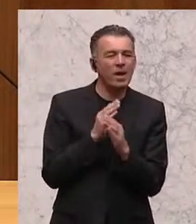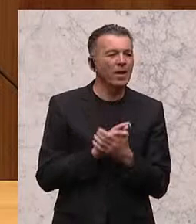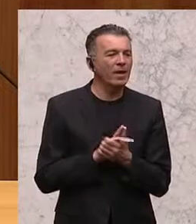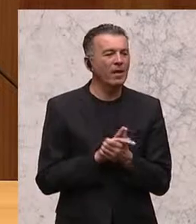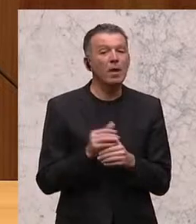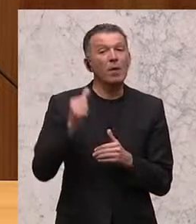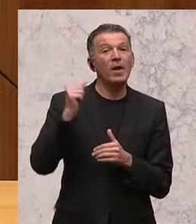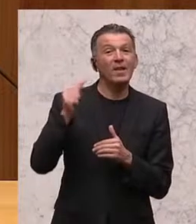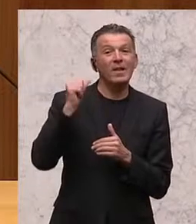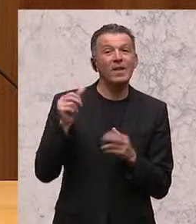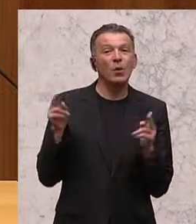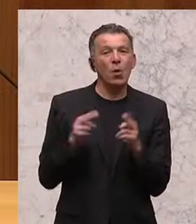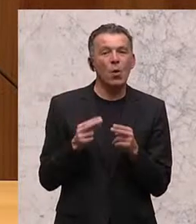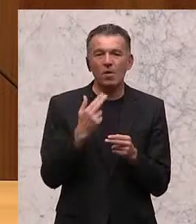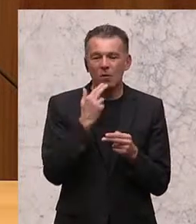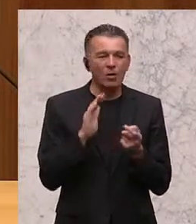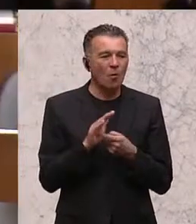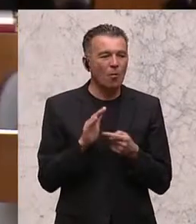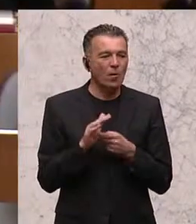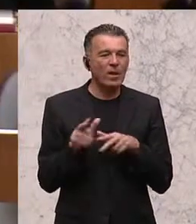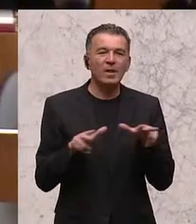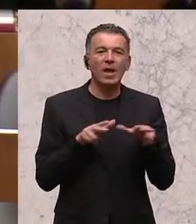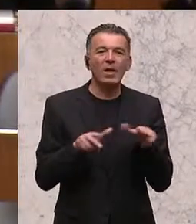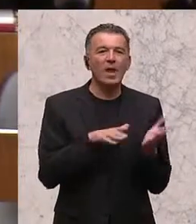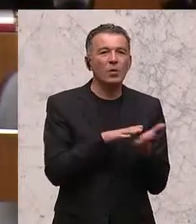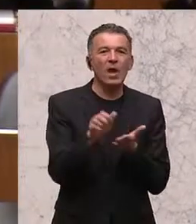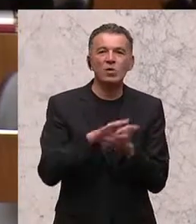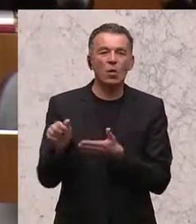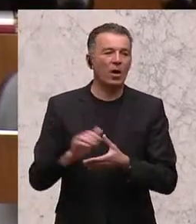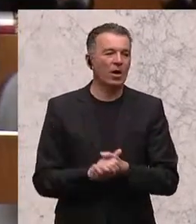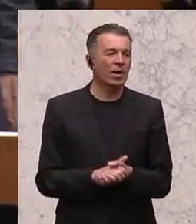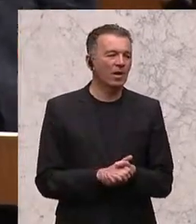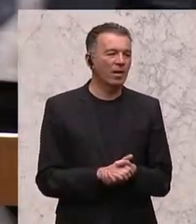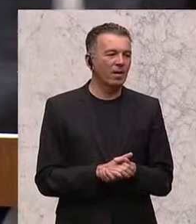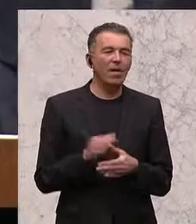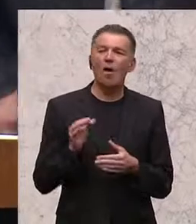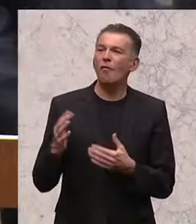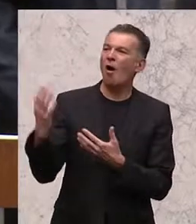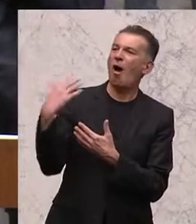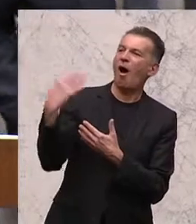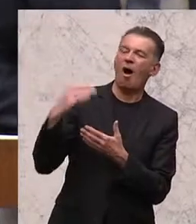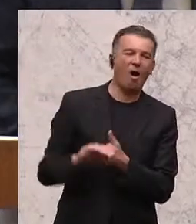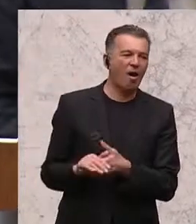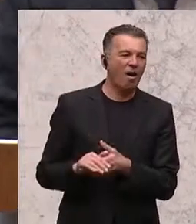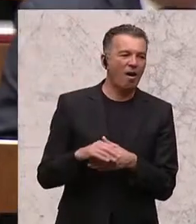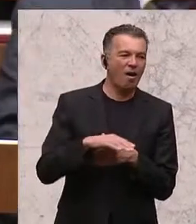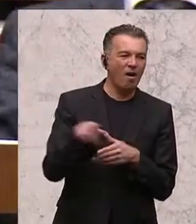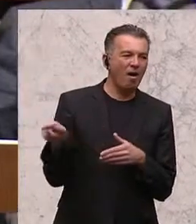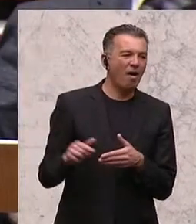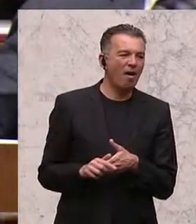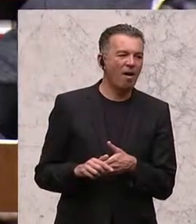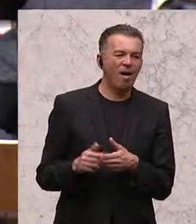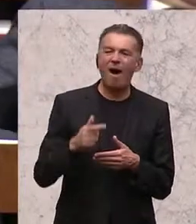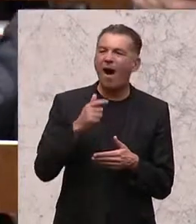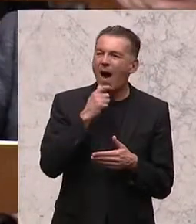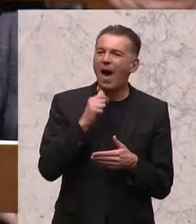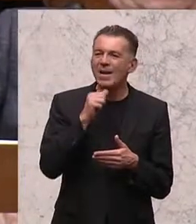gestanden ist, der unbedingt diese Regierung zerstören wollte. Für die Zwischenrufe da, Sie sind alt und nicht sehr